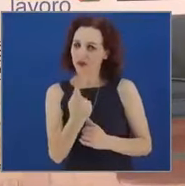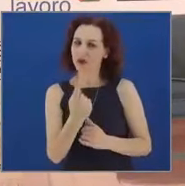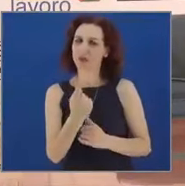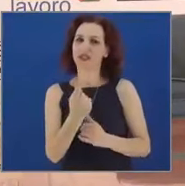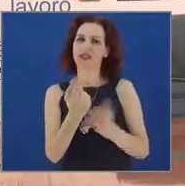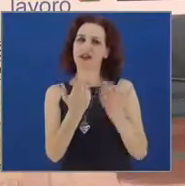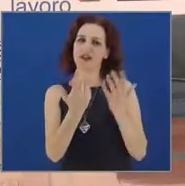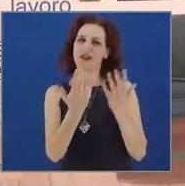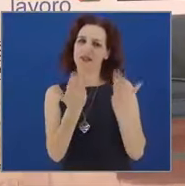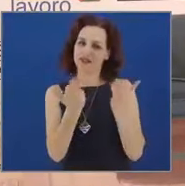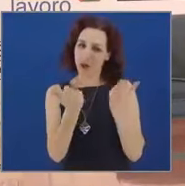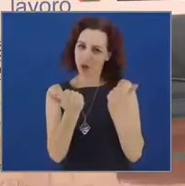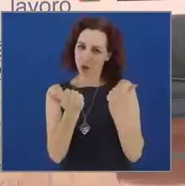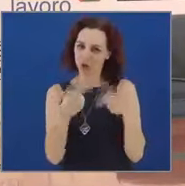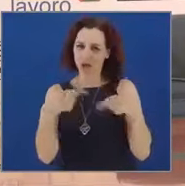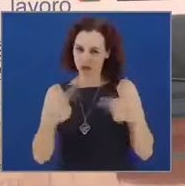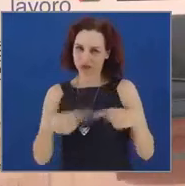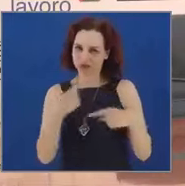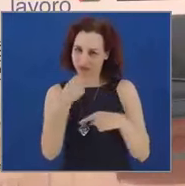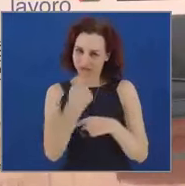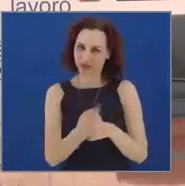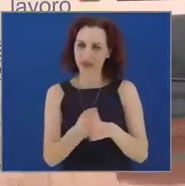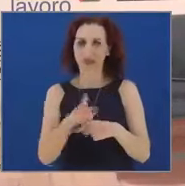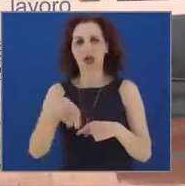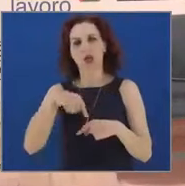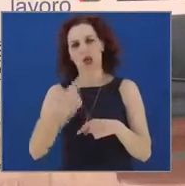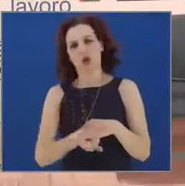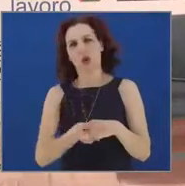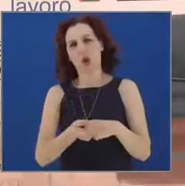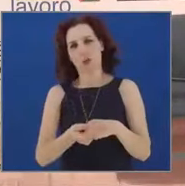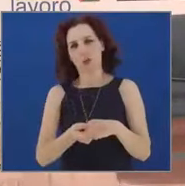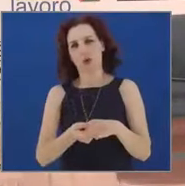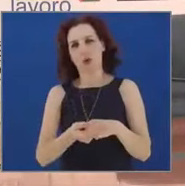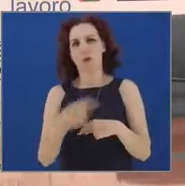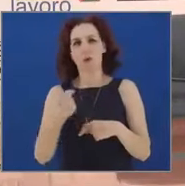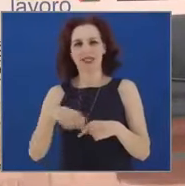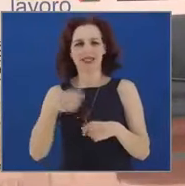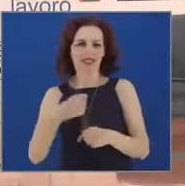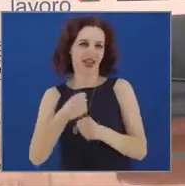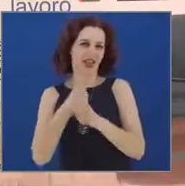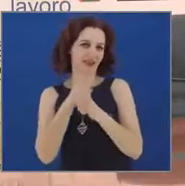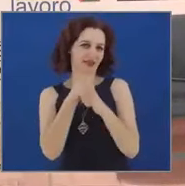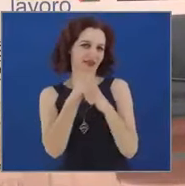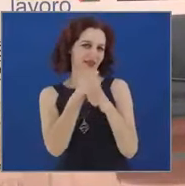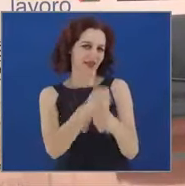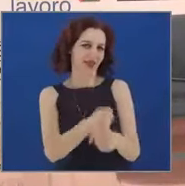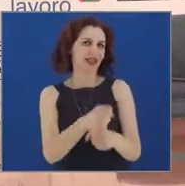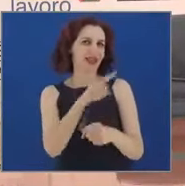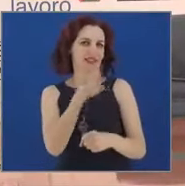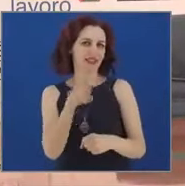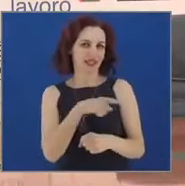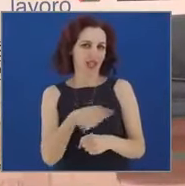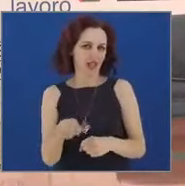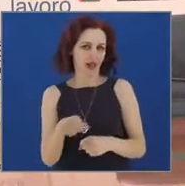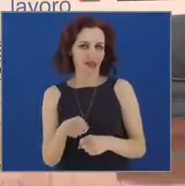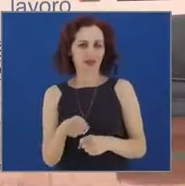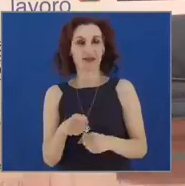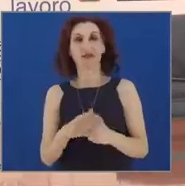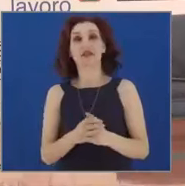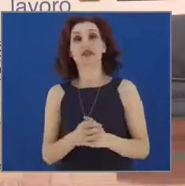iniziale, prima di dare la parola al nostro Presidente, al Presidente Zingaretti. nuovo volto del Lazio,